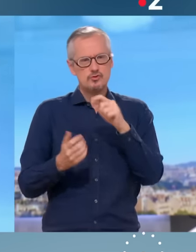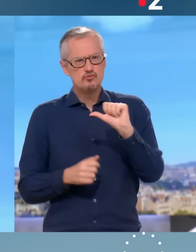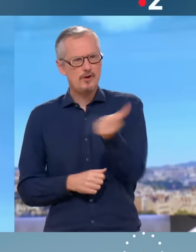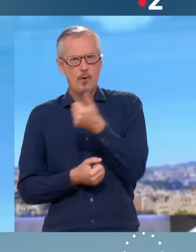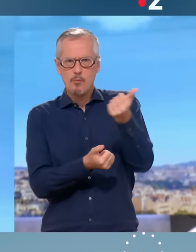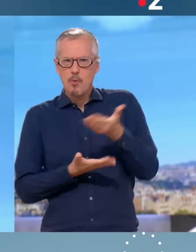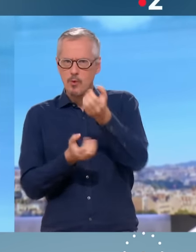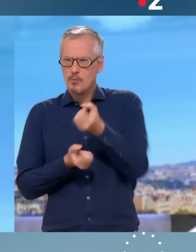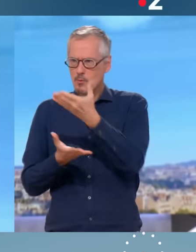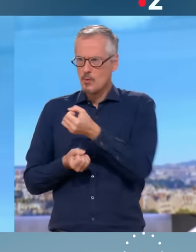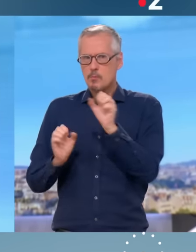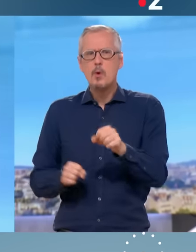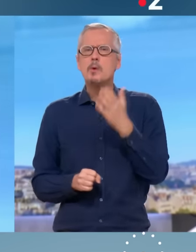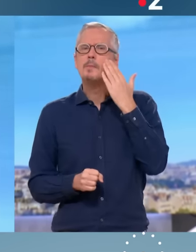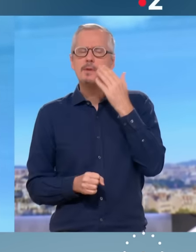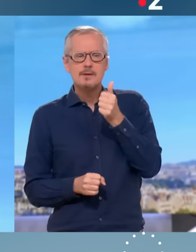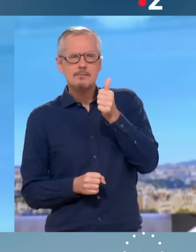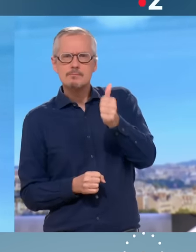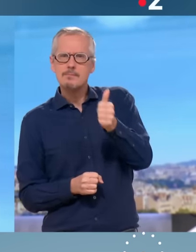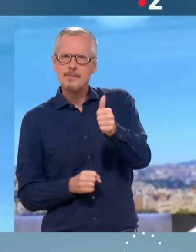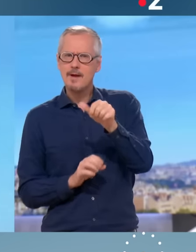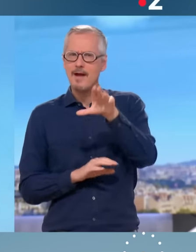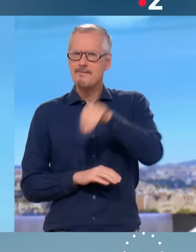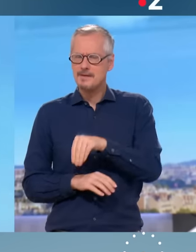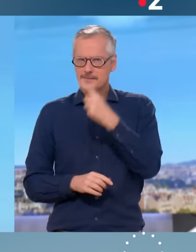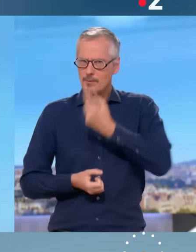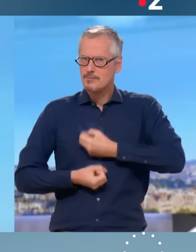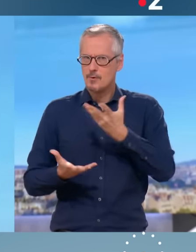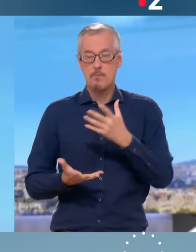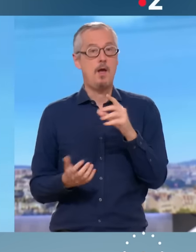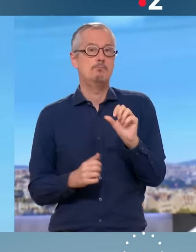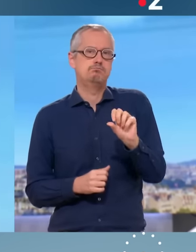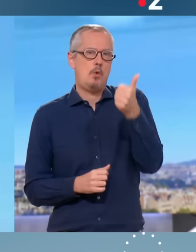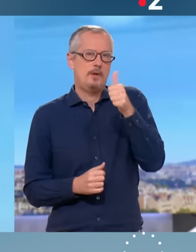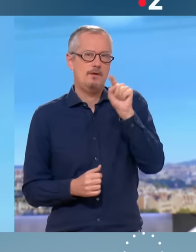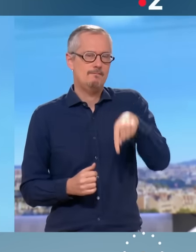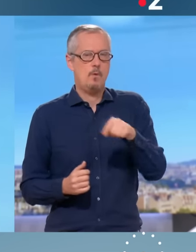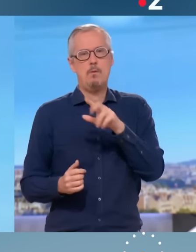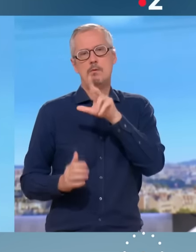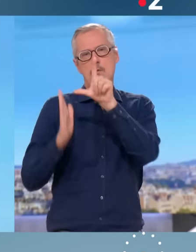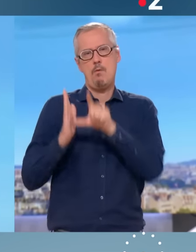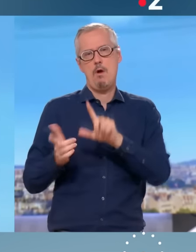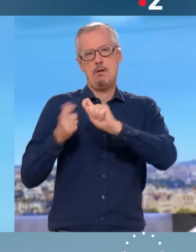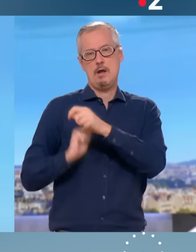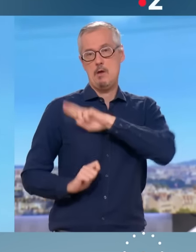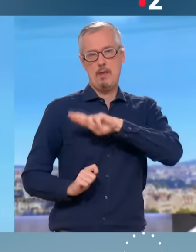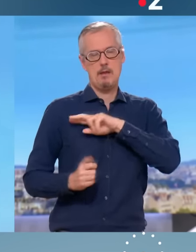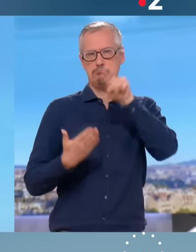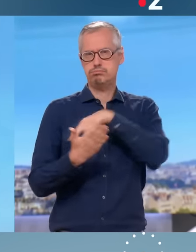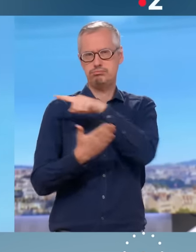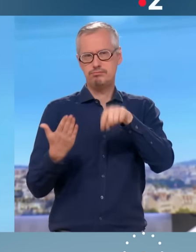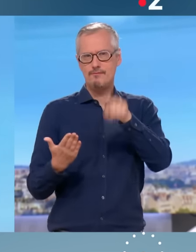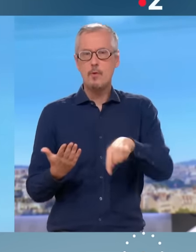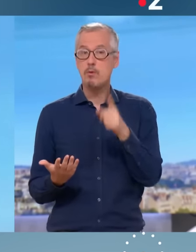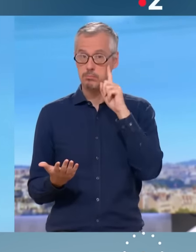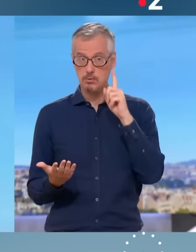vous auriez proposé, vous, concrètement ? Déjà de supprimer la réforme des retraites. Déjà de supprimer la réforme des retraites, car ce problème n